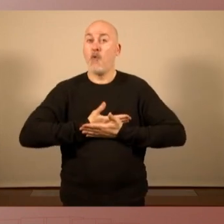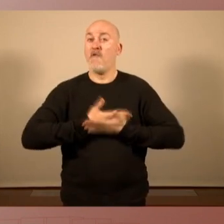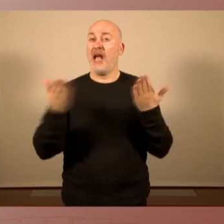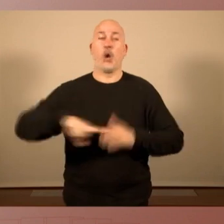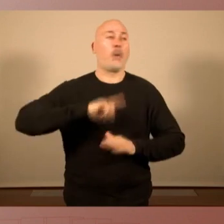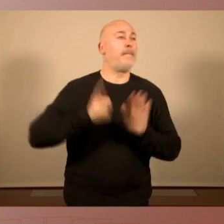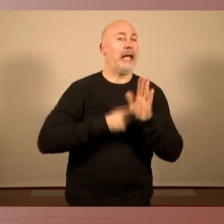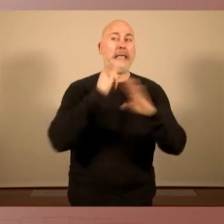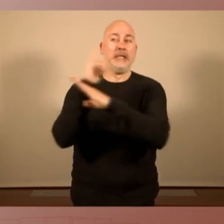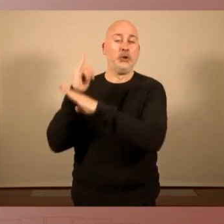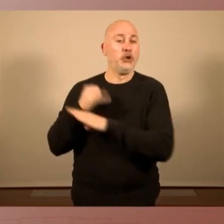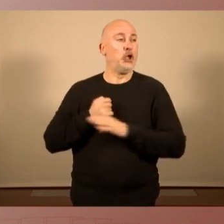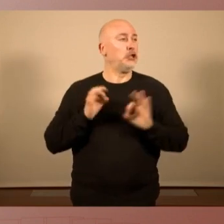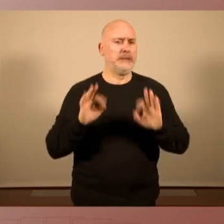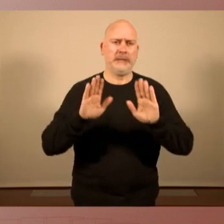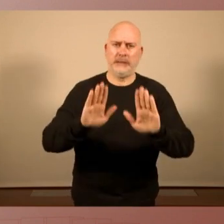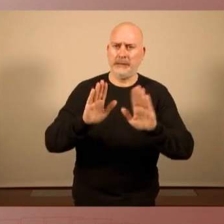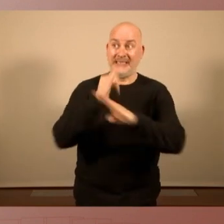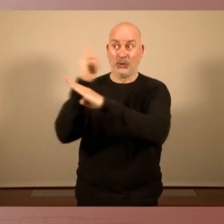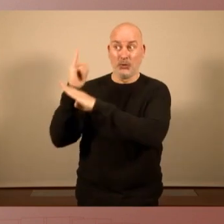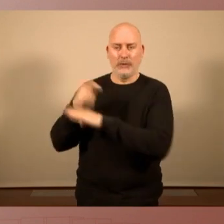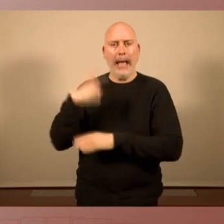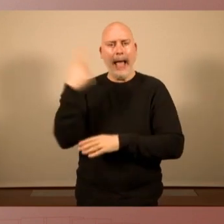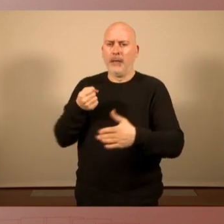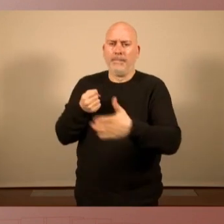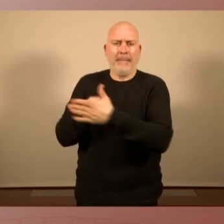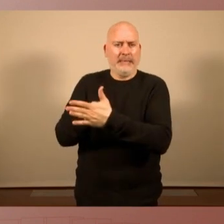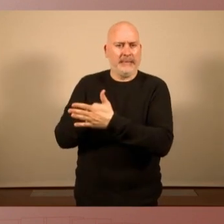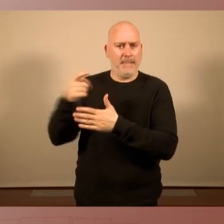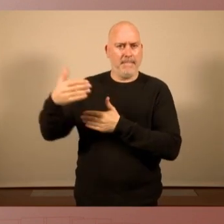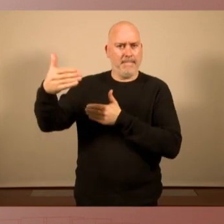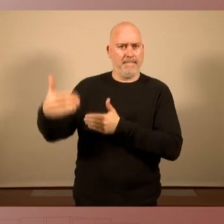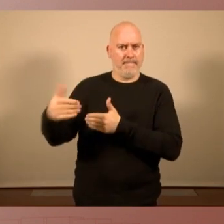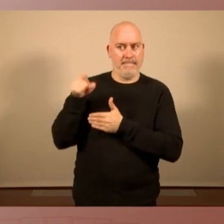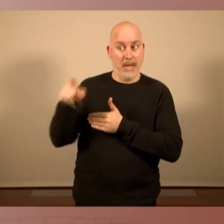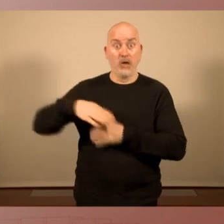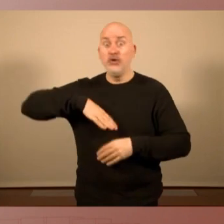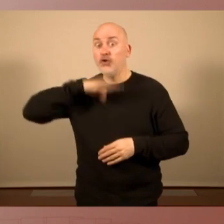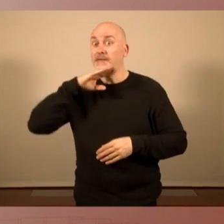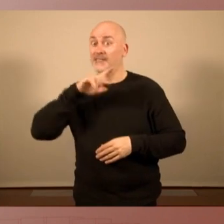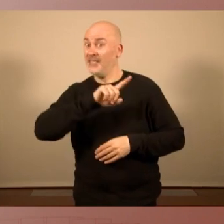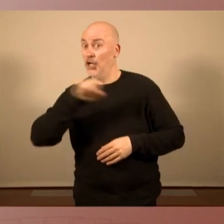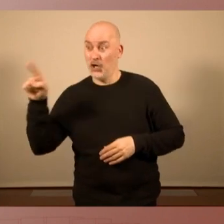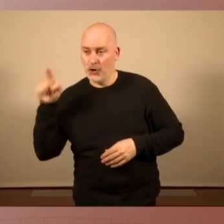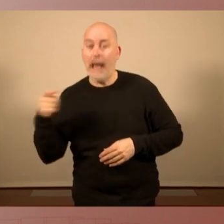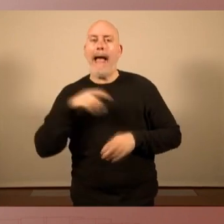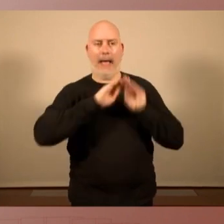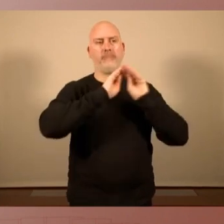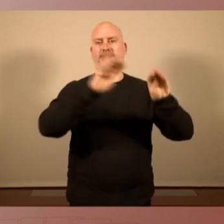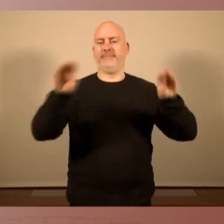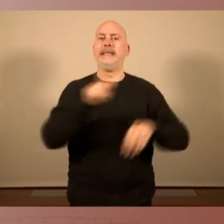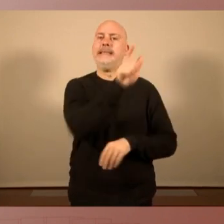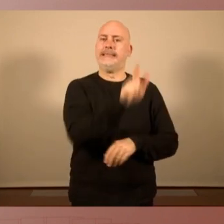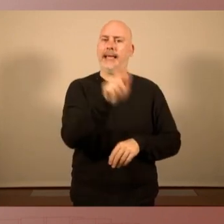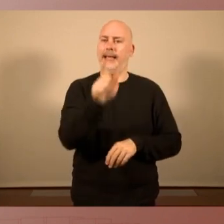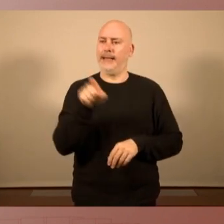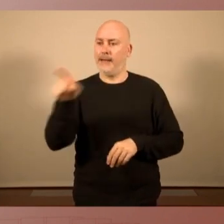nosaltres les institucions tenen un marge de maniobra limitat i per tant no és suficient i aquí fem una crida a la gent al país a que s